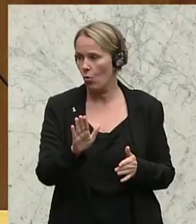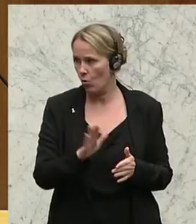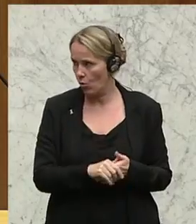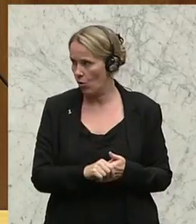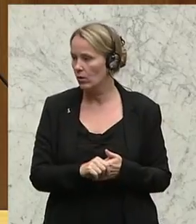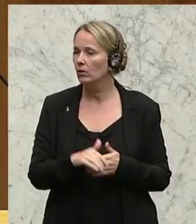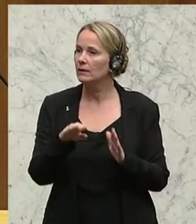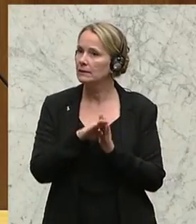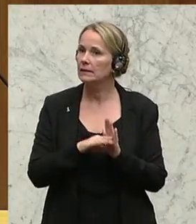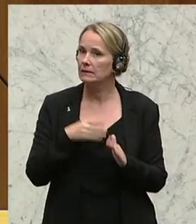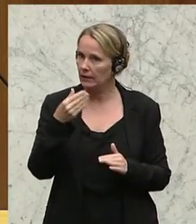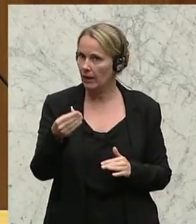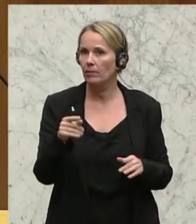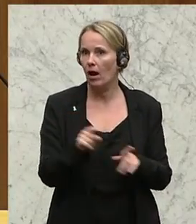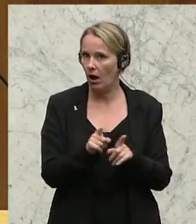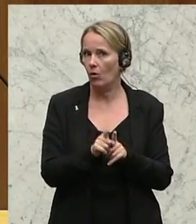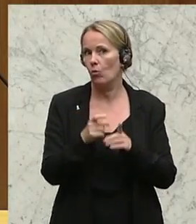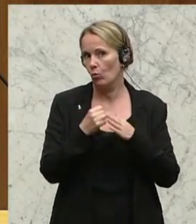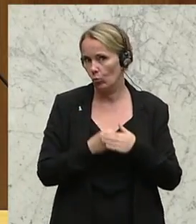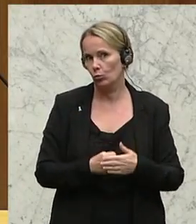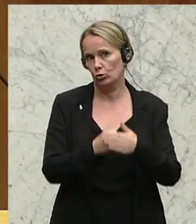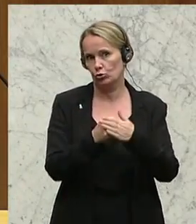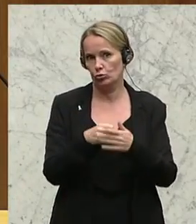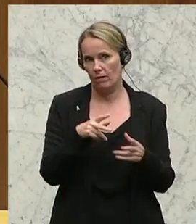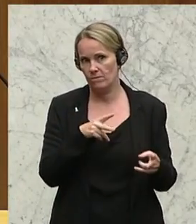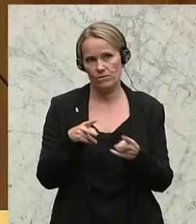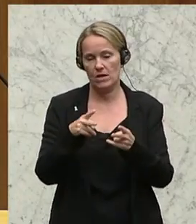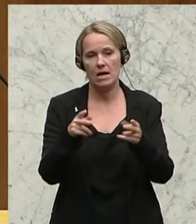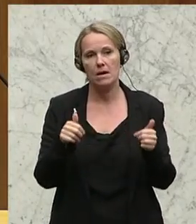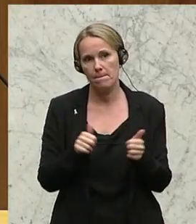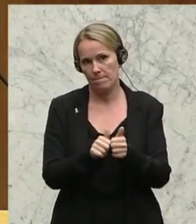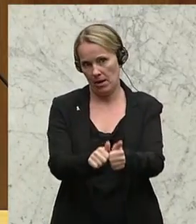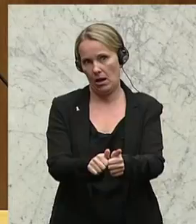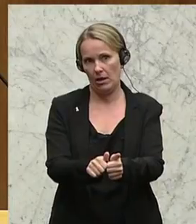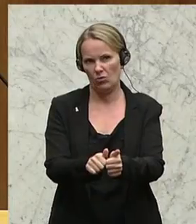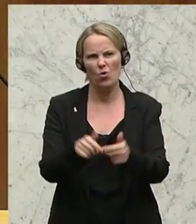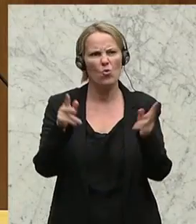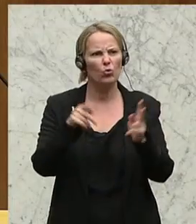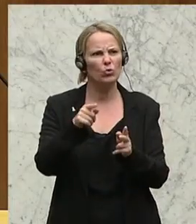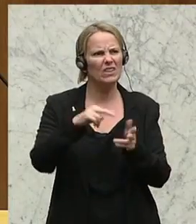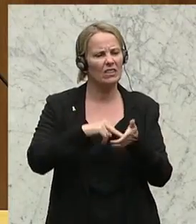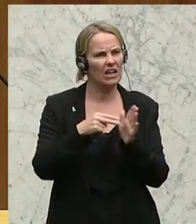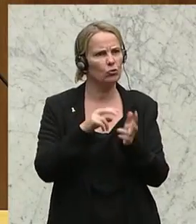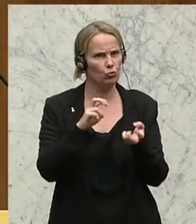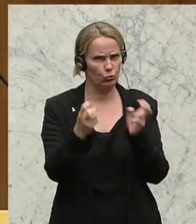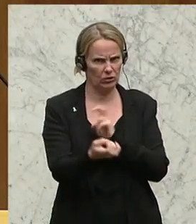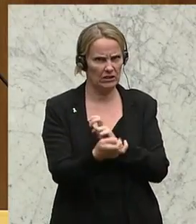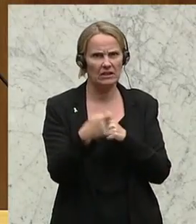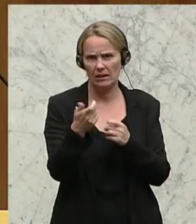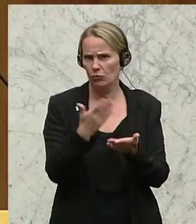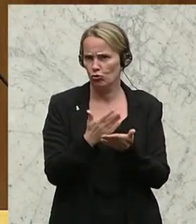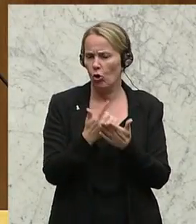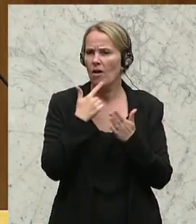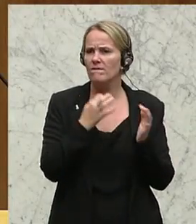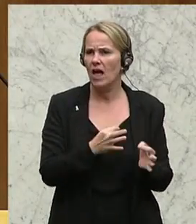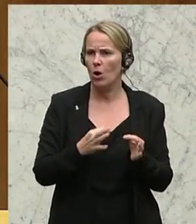um als Gesetzgeber auch hier unterstützend diesen Weg zu begleiten. Kurz zur technischen Umsetzung, es gibt die schon zitierte